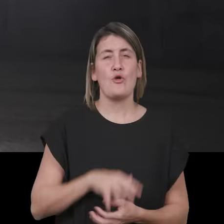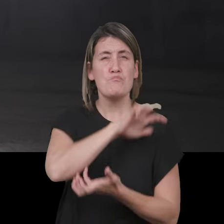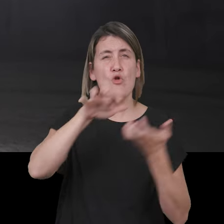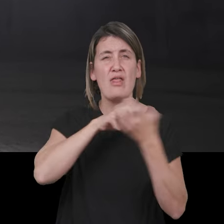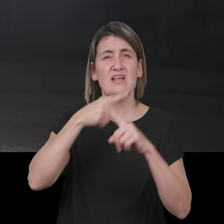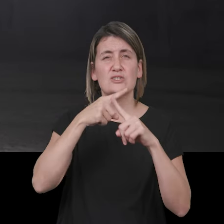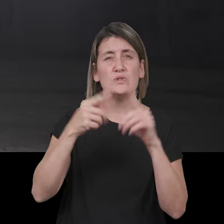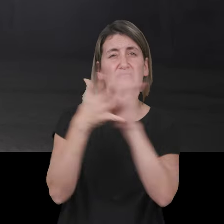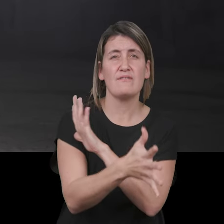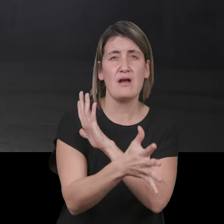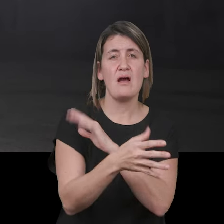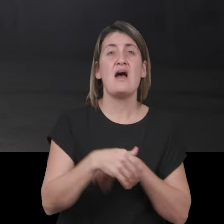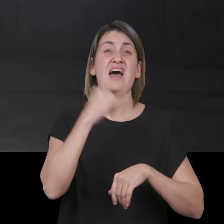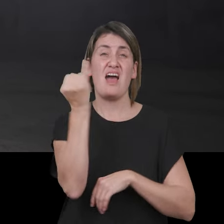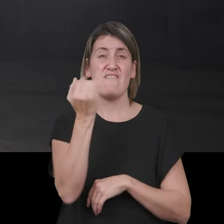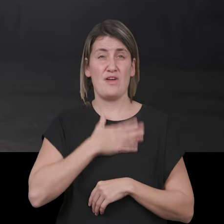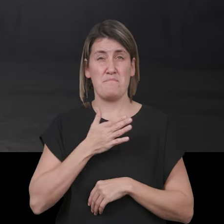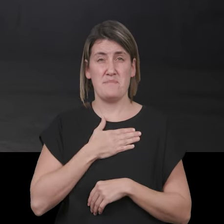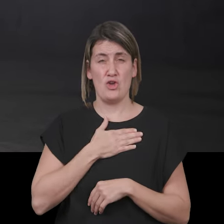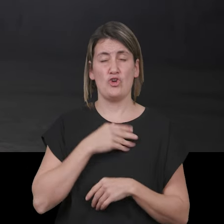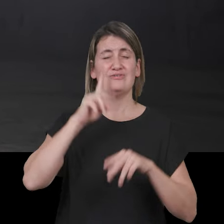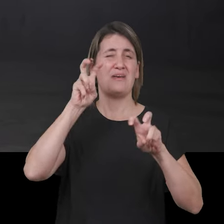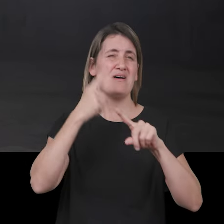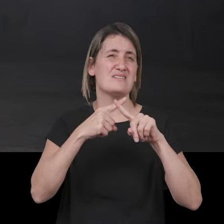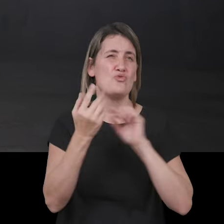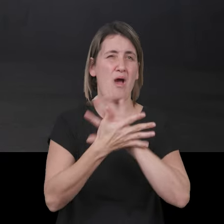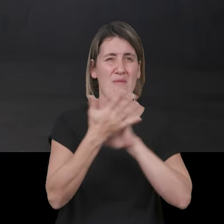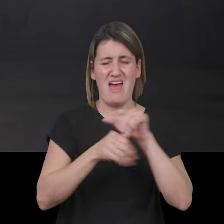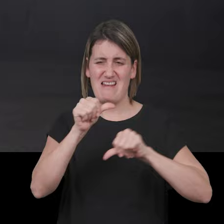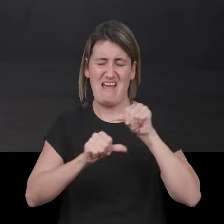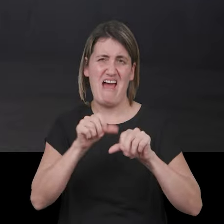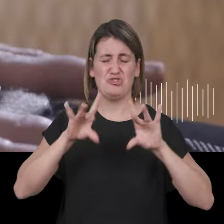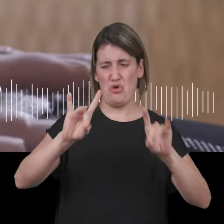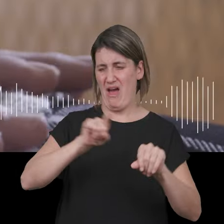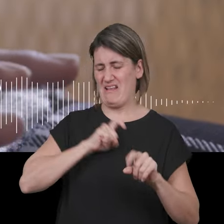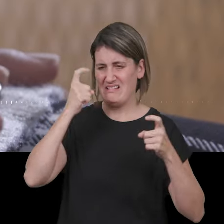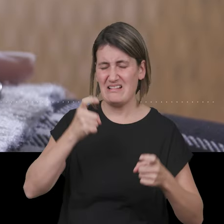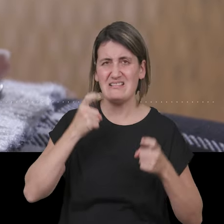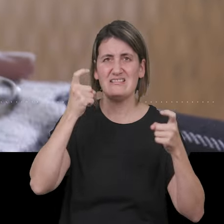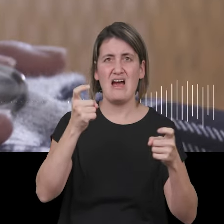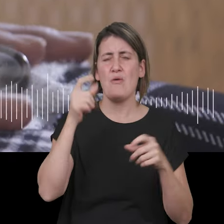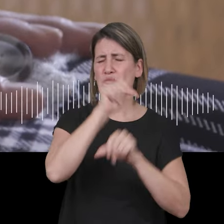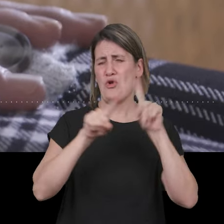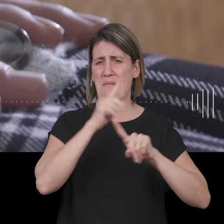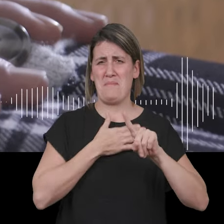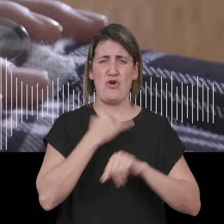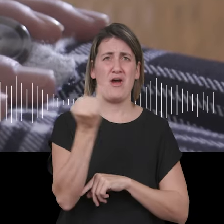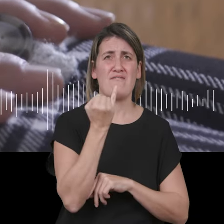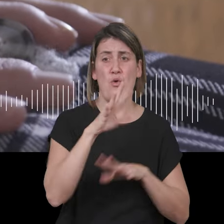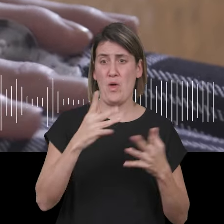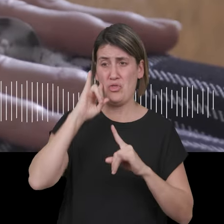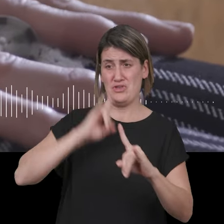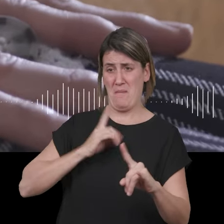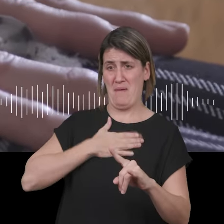Seksoindarkeria da nire nagusiak nirekiko jarrera dezegokiak izatea. Arazoan nire nagusiak da. Bere